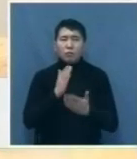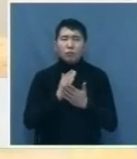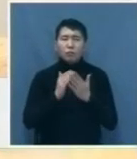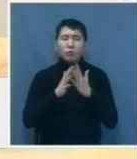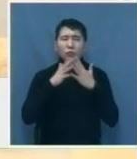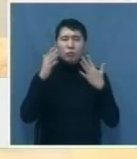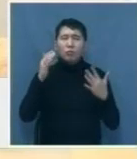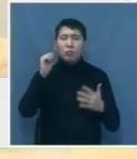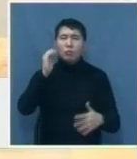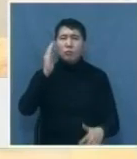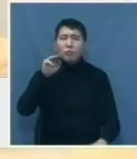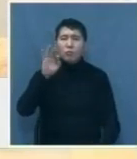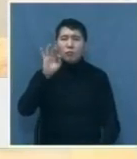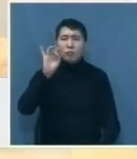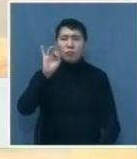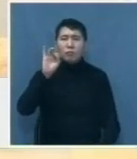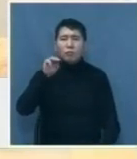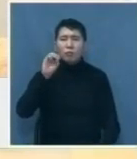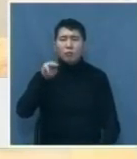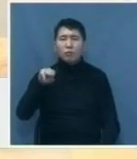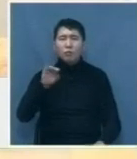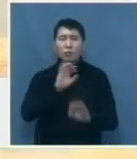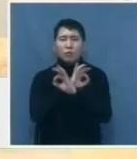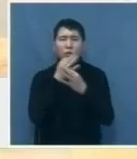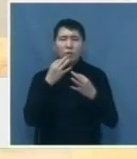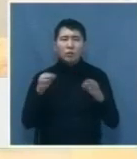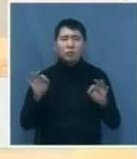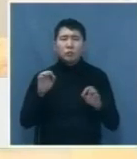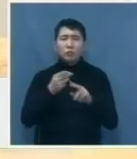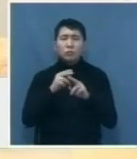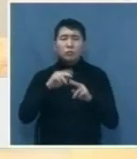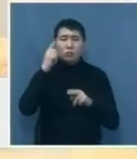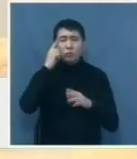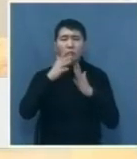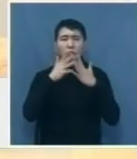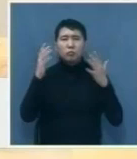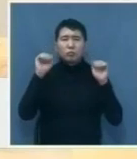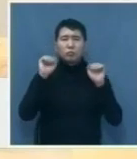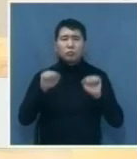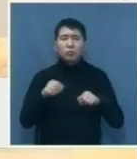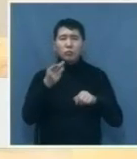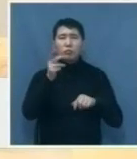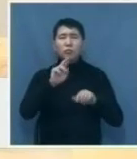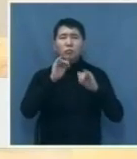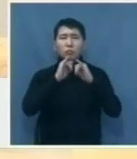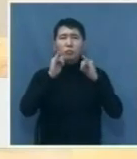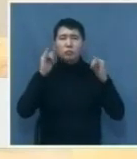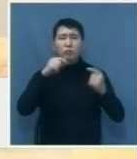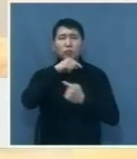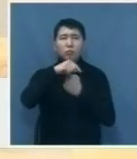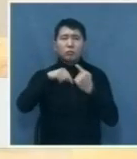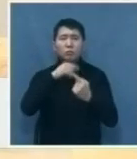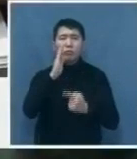как независимость в том плане. И поэтому мы думаем, это будут большие возможности для развития бизнеса, в том числе и в Восточно